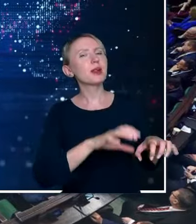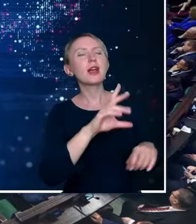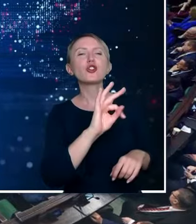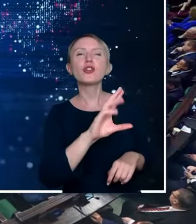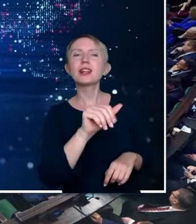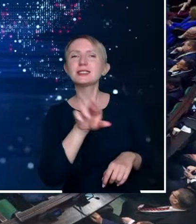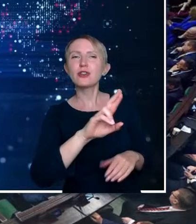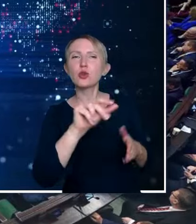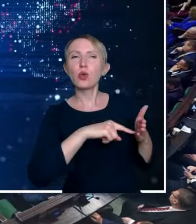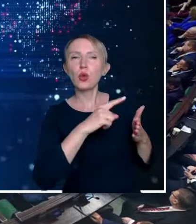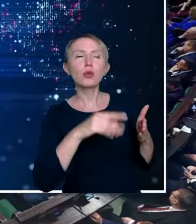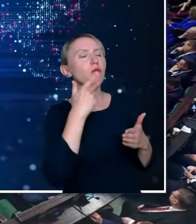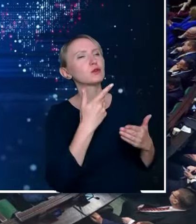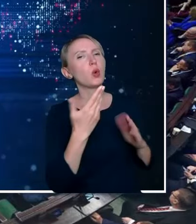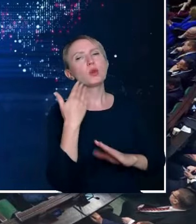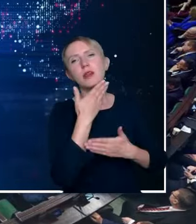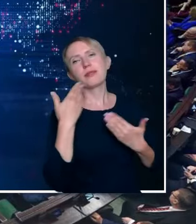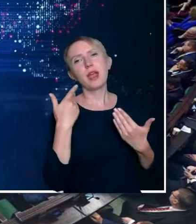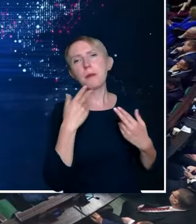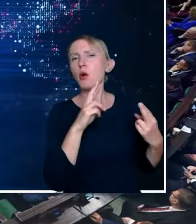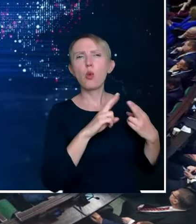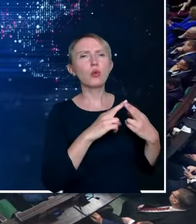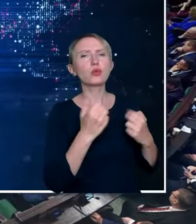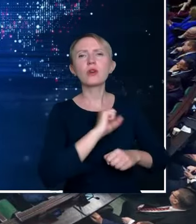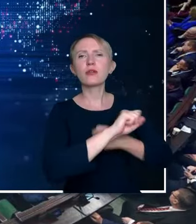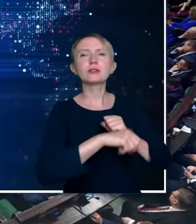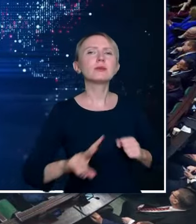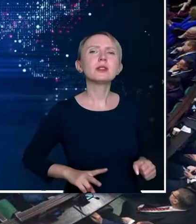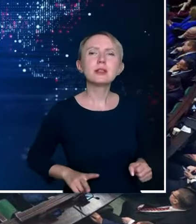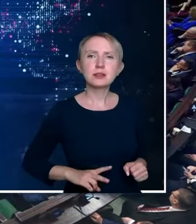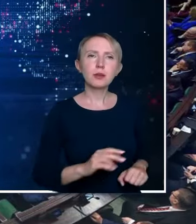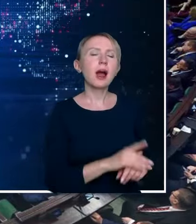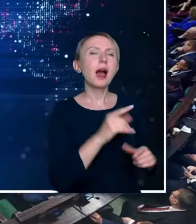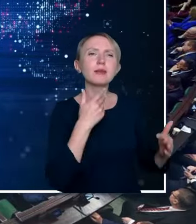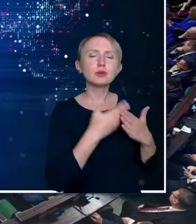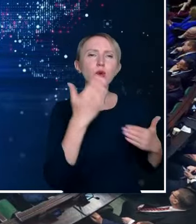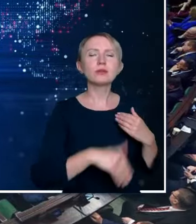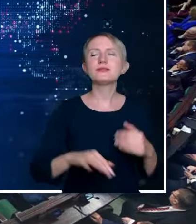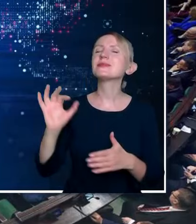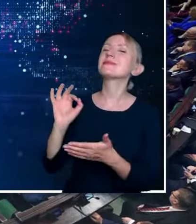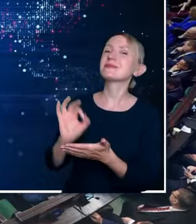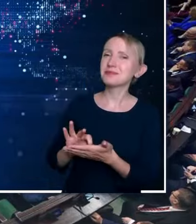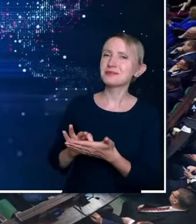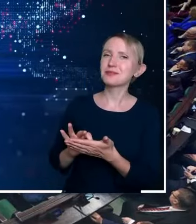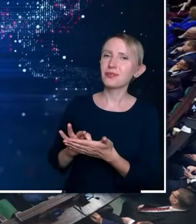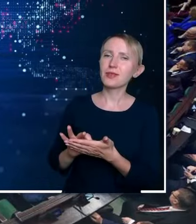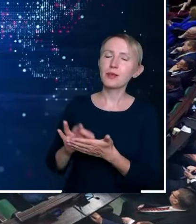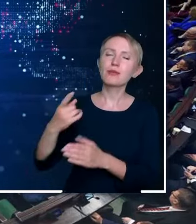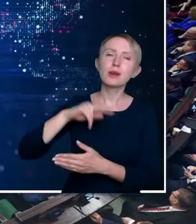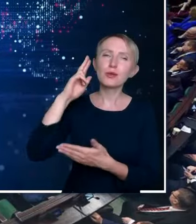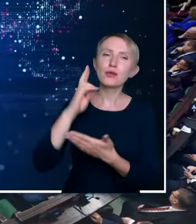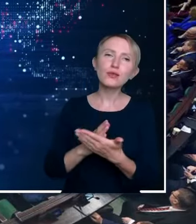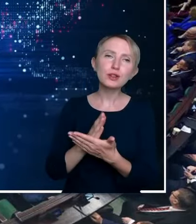nie ma ostatnio zbyt intensywnych relacji z wiceministrem Kropiwnickim. Z pewnością, pewno wierzymy, na pewno